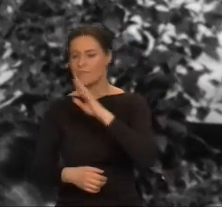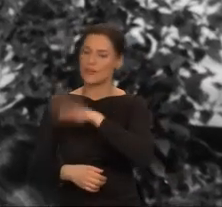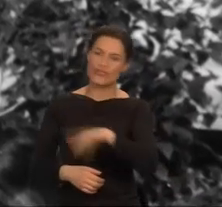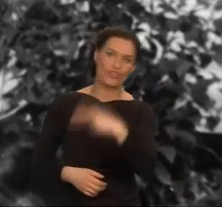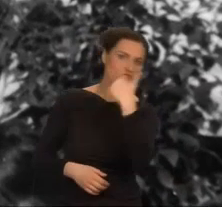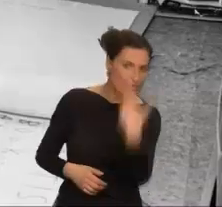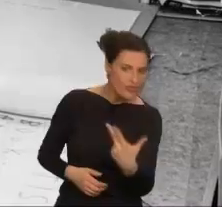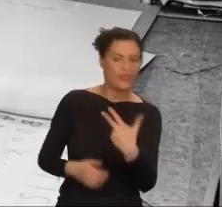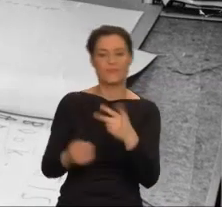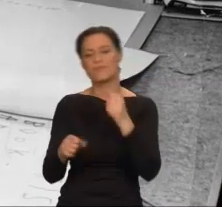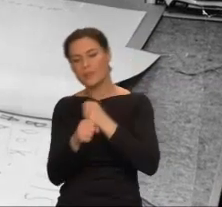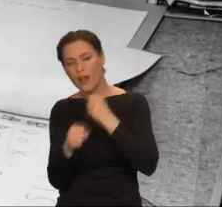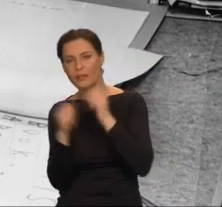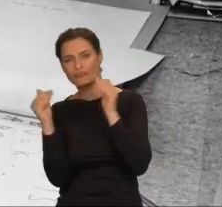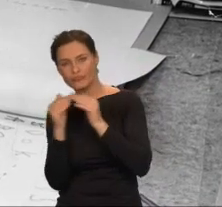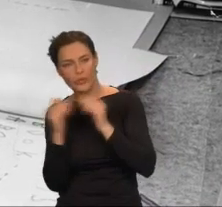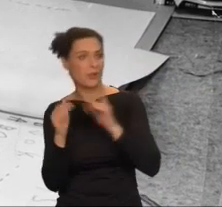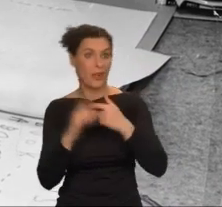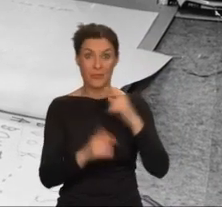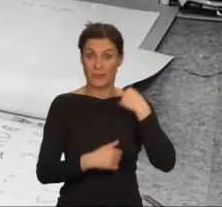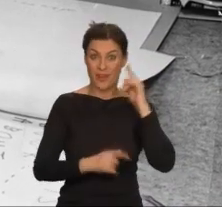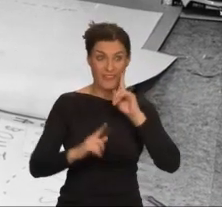nie wiodłam życia prawdziwej feministki.